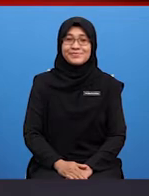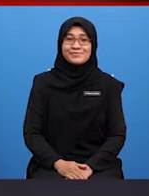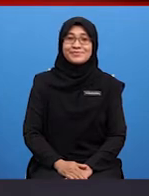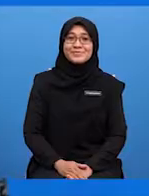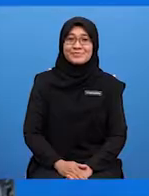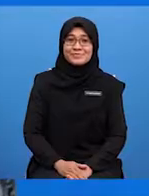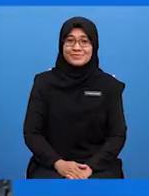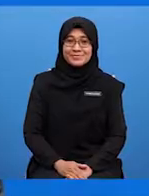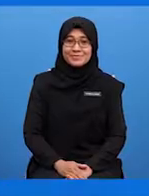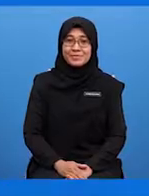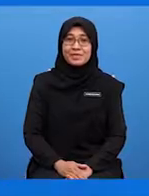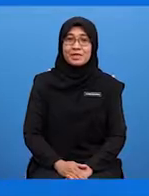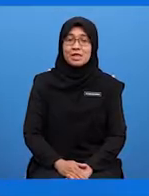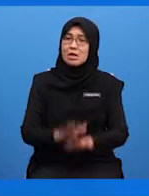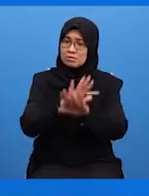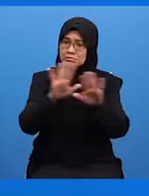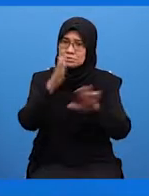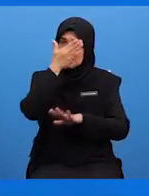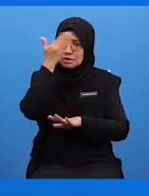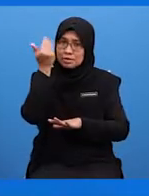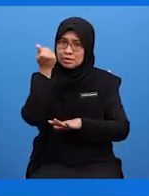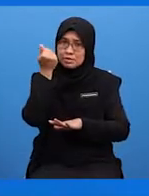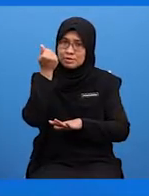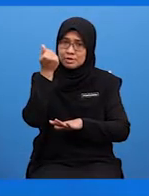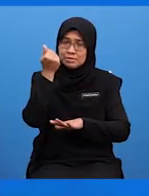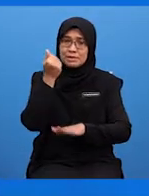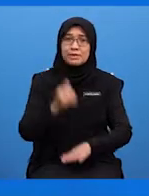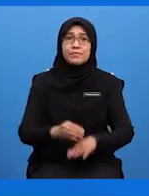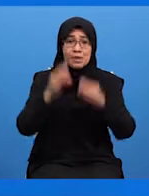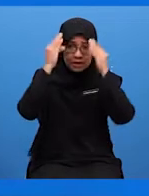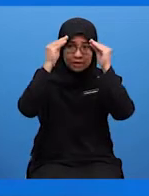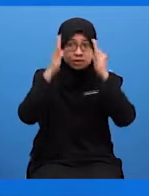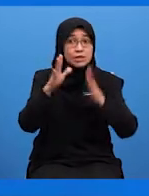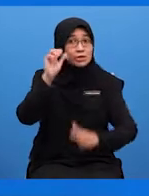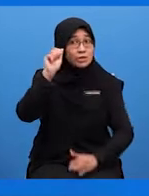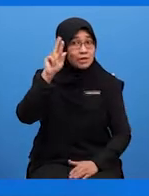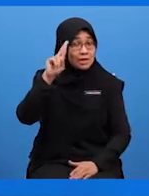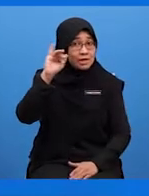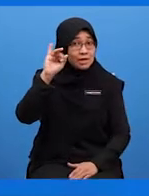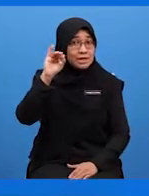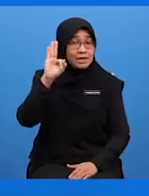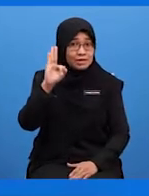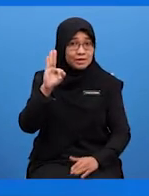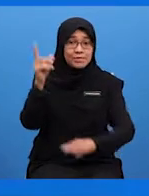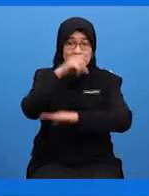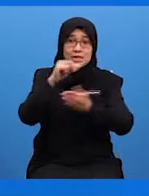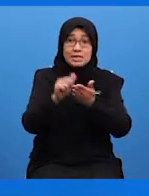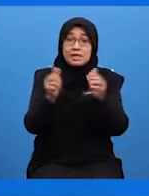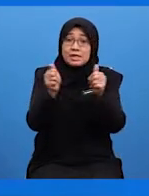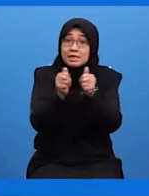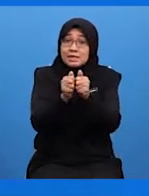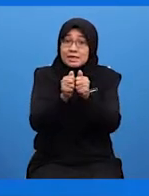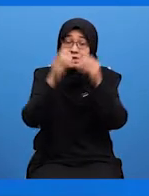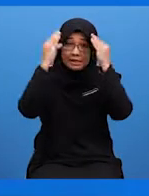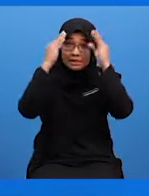ini Ya, penonton di luar sana Jangan lupa saya Arief Hadri bin Jafri Ataupun Cikgu Arief Hari ini akan bersama-sama dengan